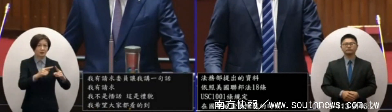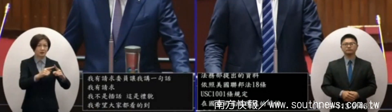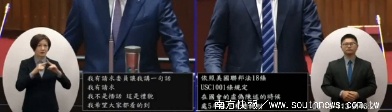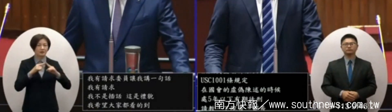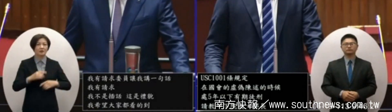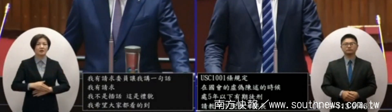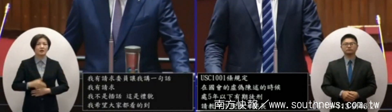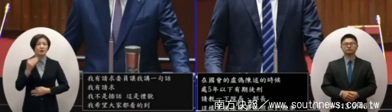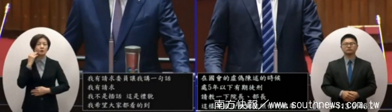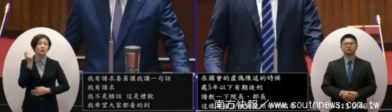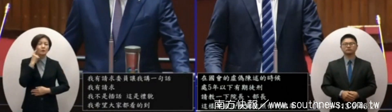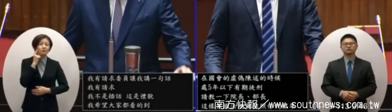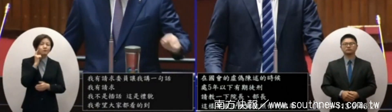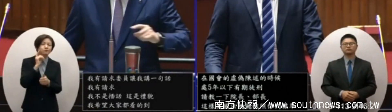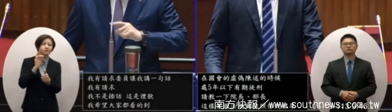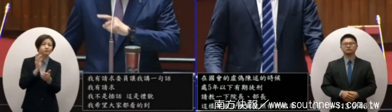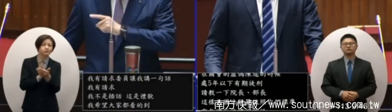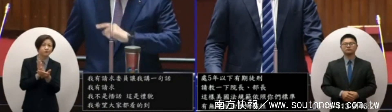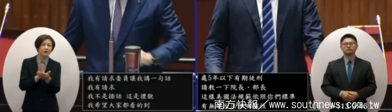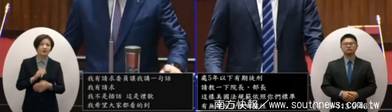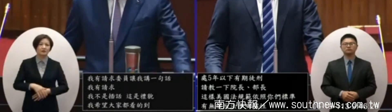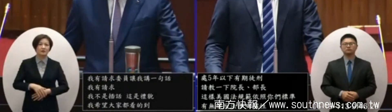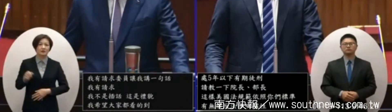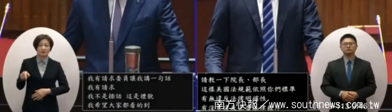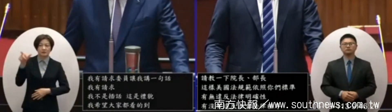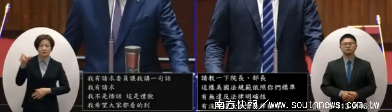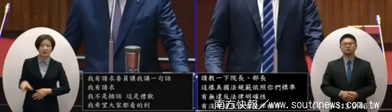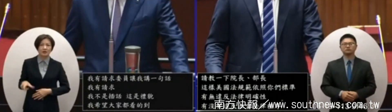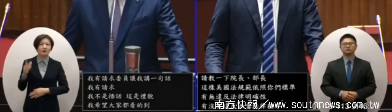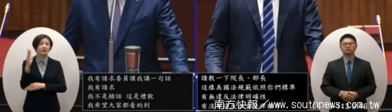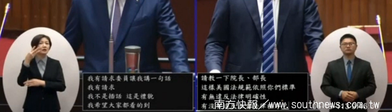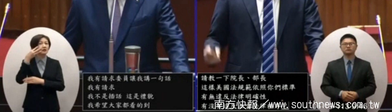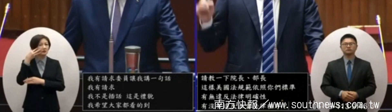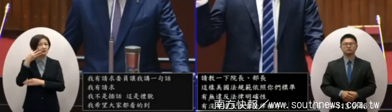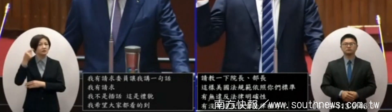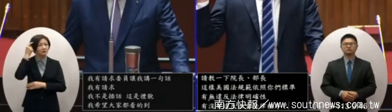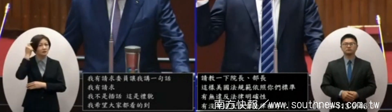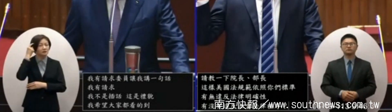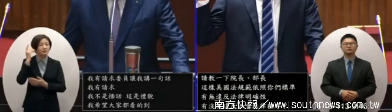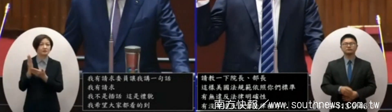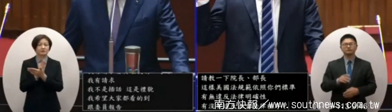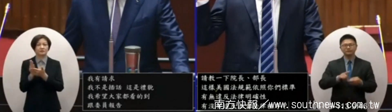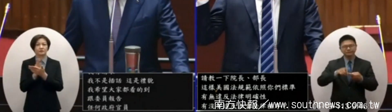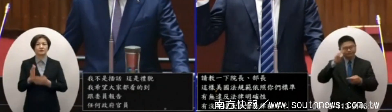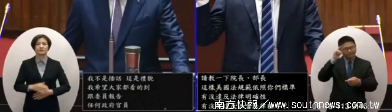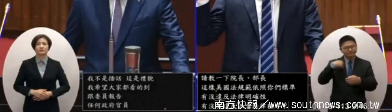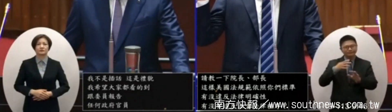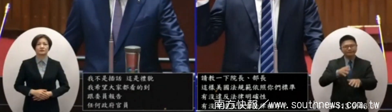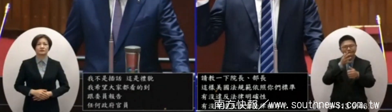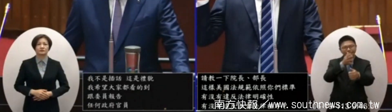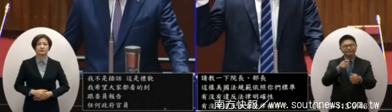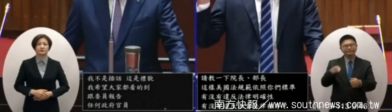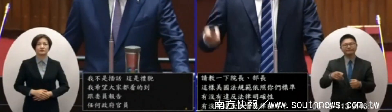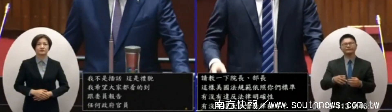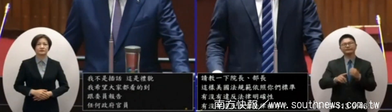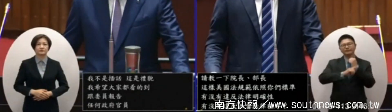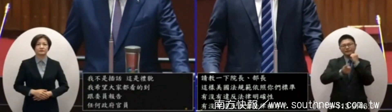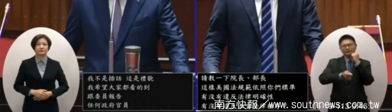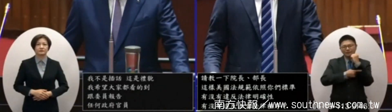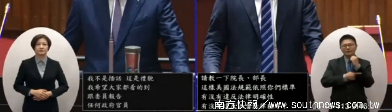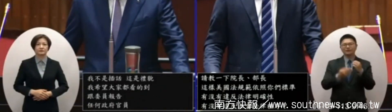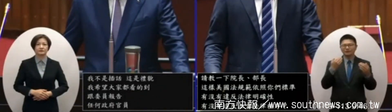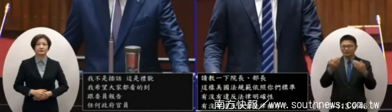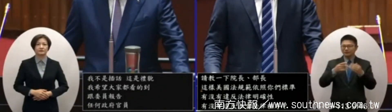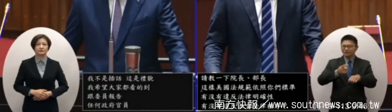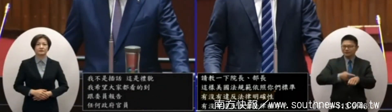地方不實虛偽的陳述都是他個人的政治智商對不起我現在在請教你這個有沒有違反法律明確性原